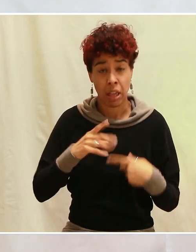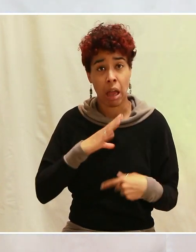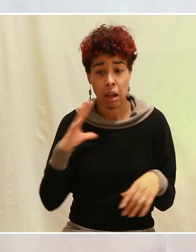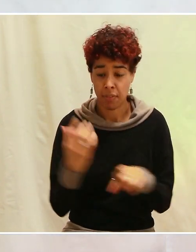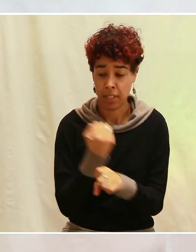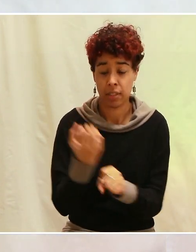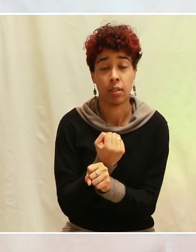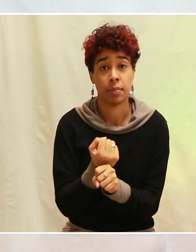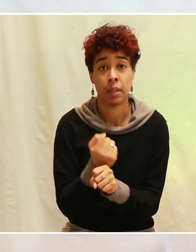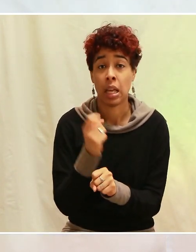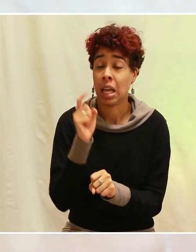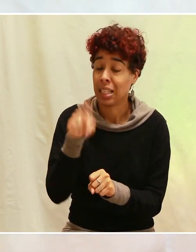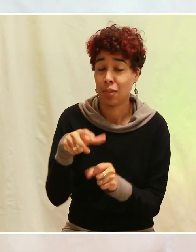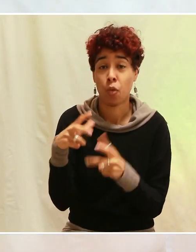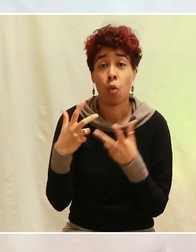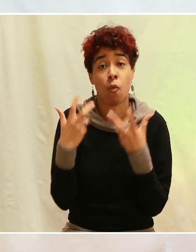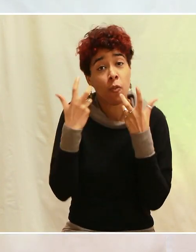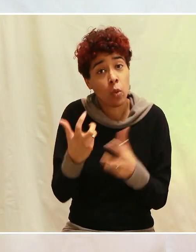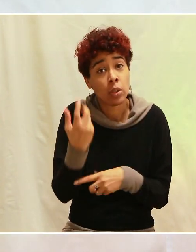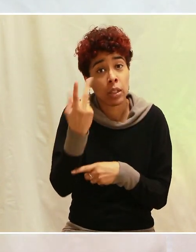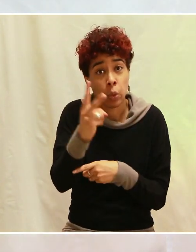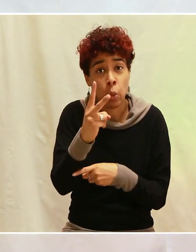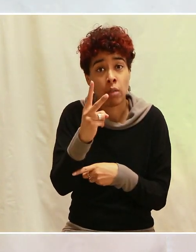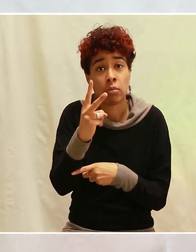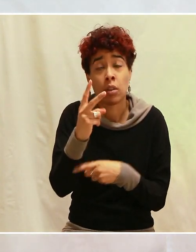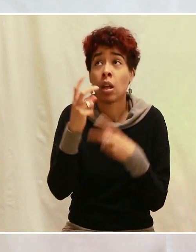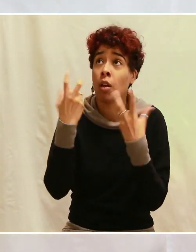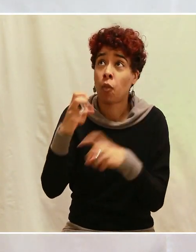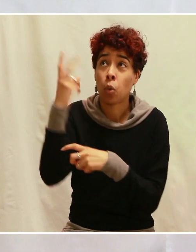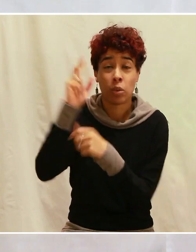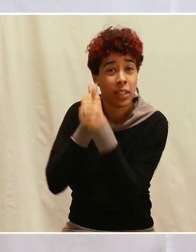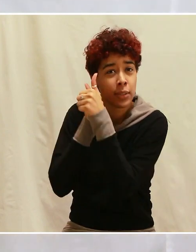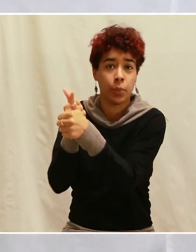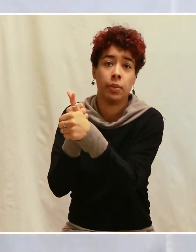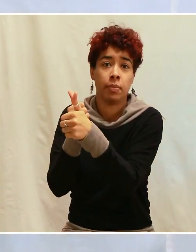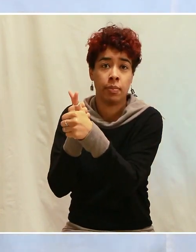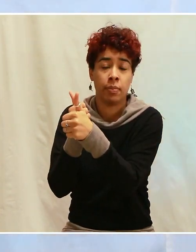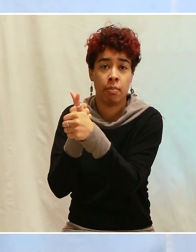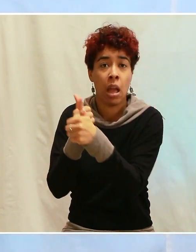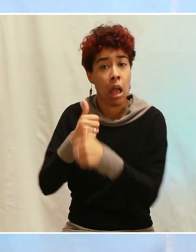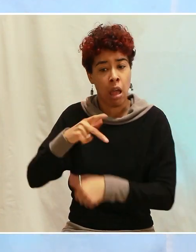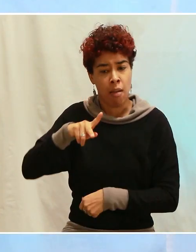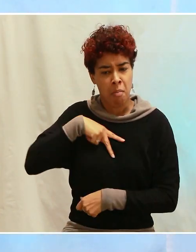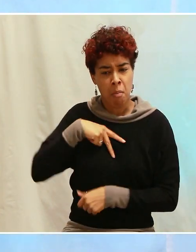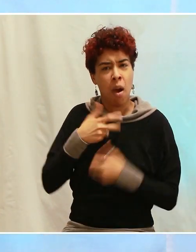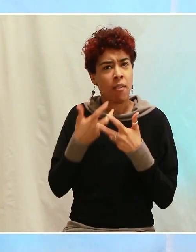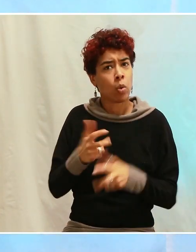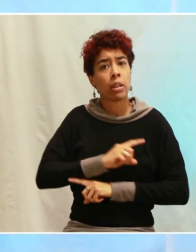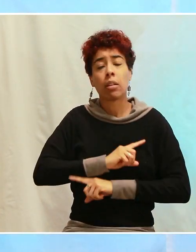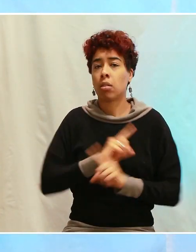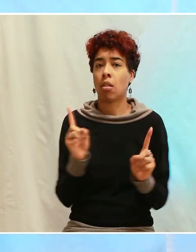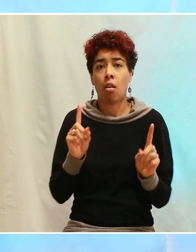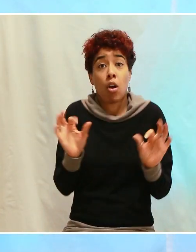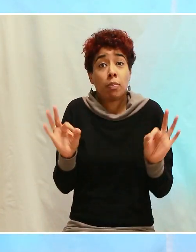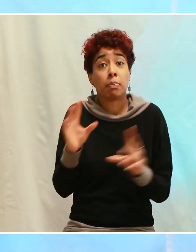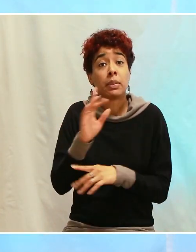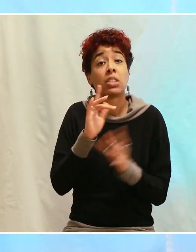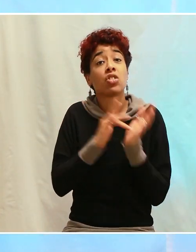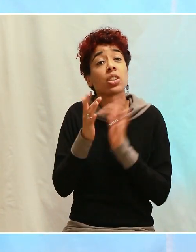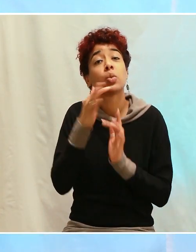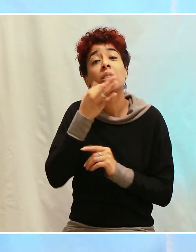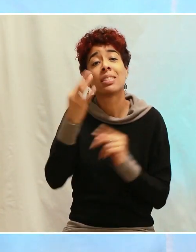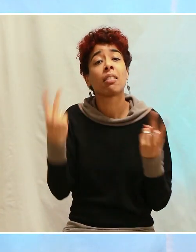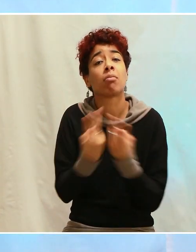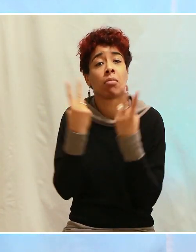'hui, alors tu dois mettre ta volonté au service de la volonté de Dieu, de dire « Non, pas ma volonté comme disait Jésus dans le jardin, mais ta